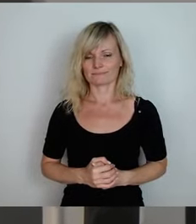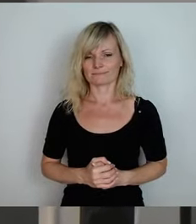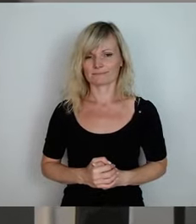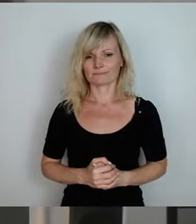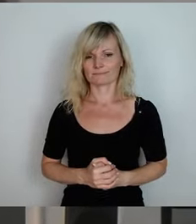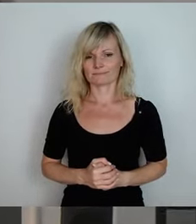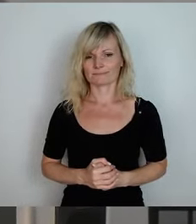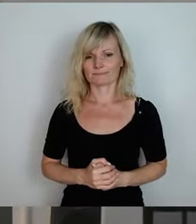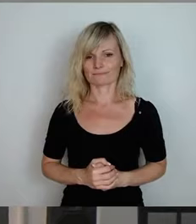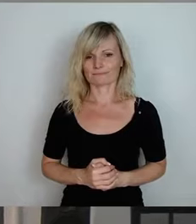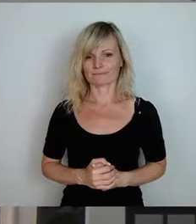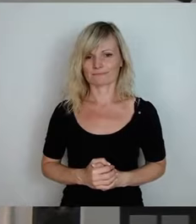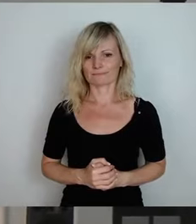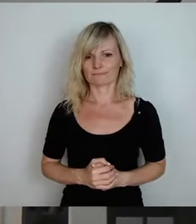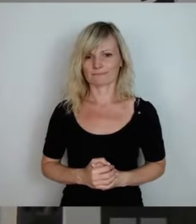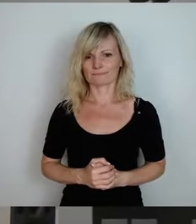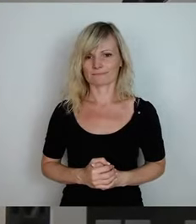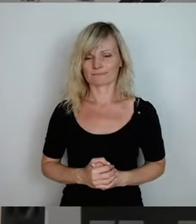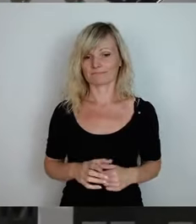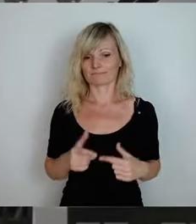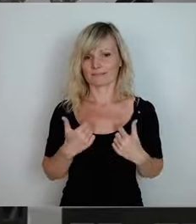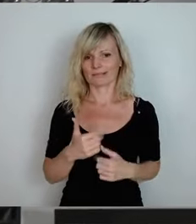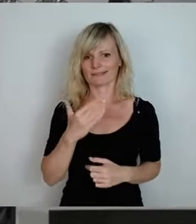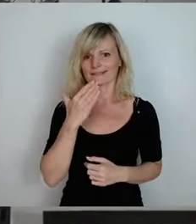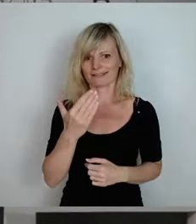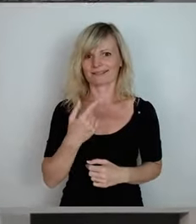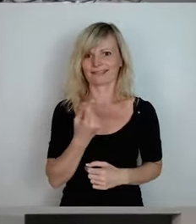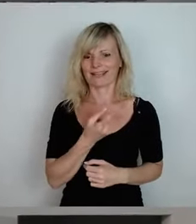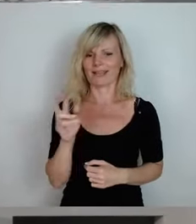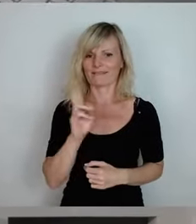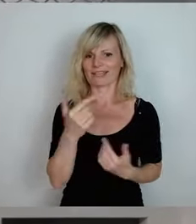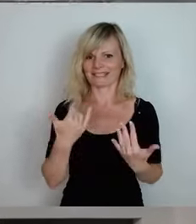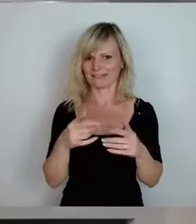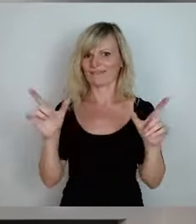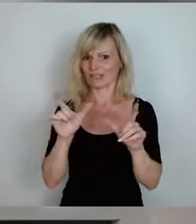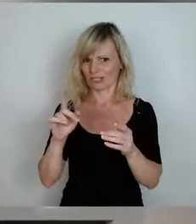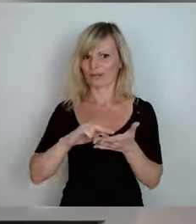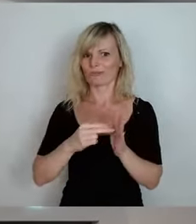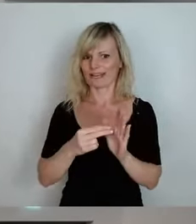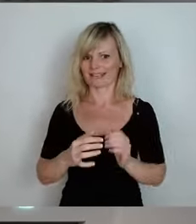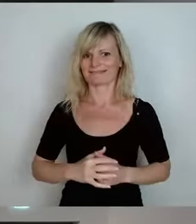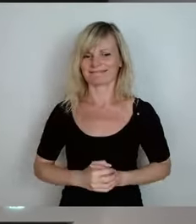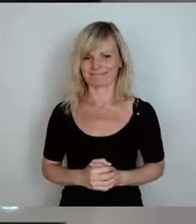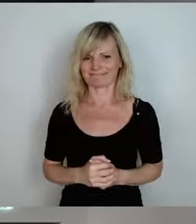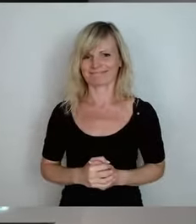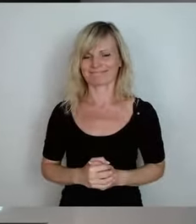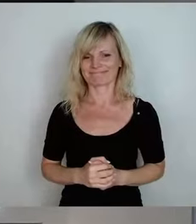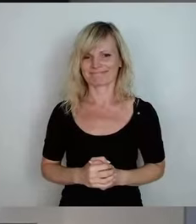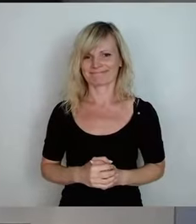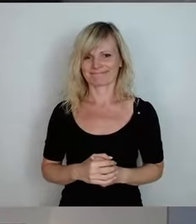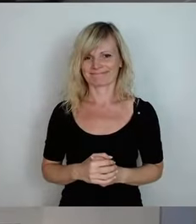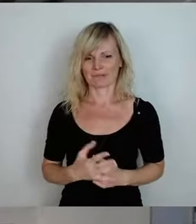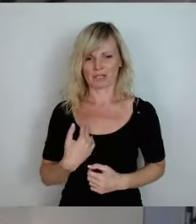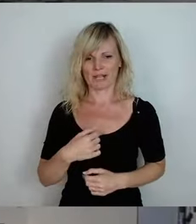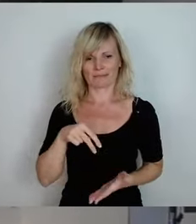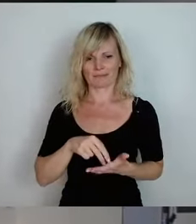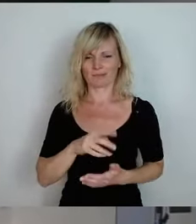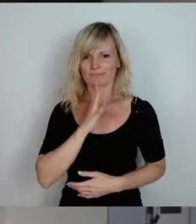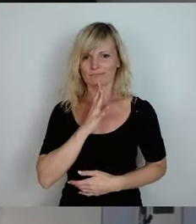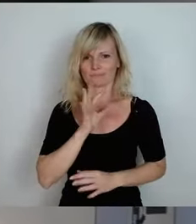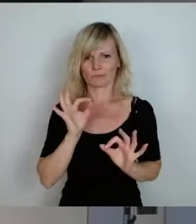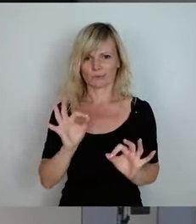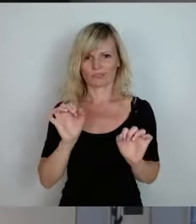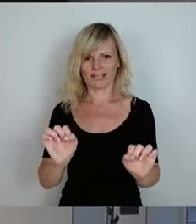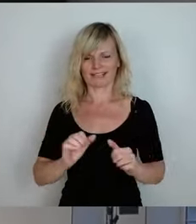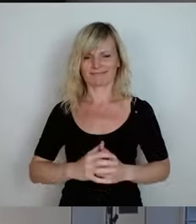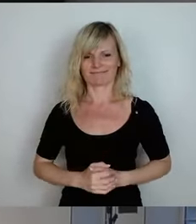Noch ein herzliches Dankeschön an alle, die diese Veranstaltung möglich gemacht haben. Ich kann hier vorne gut reden. Es sind ganz